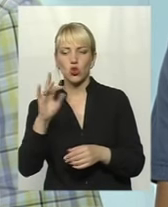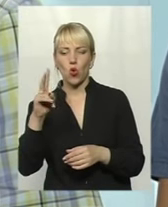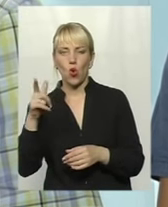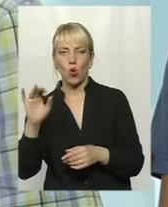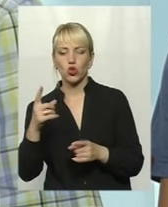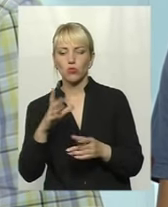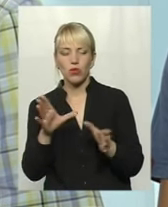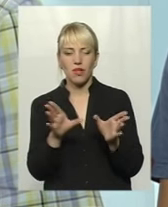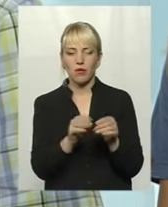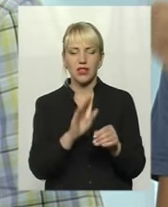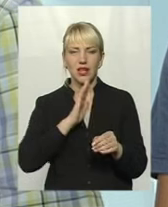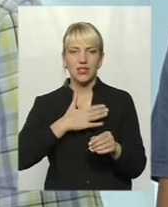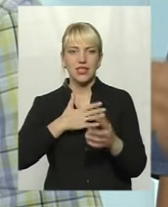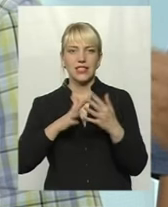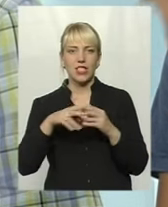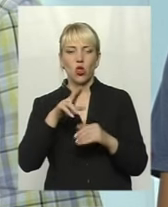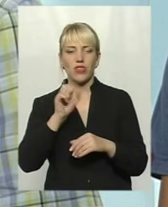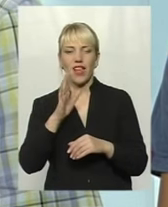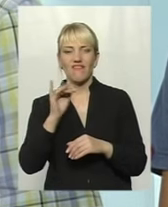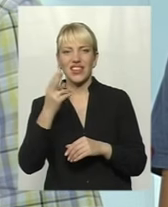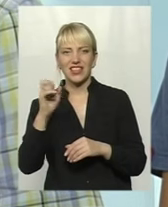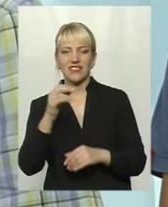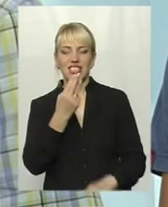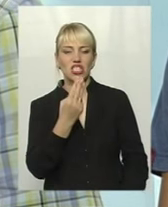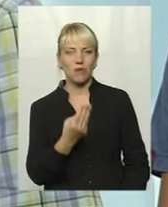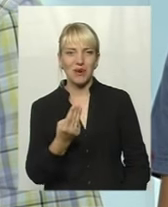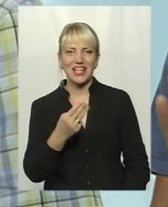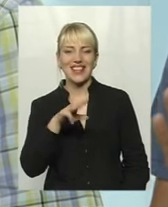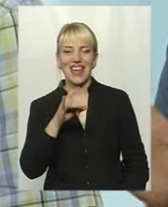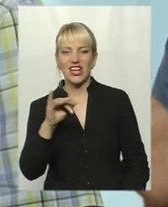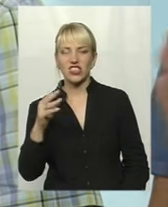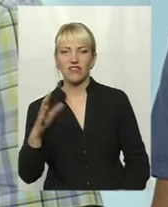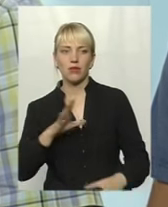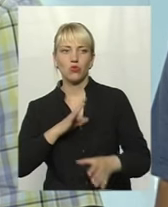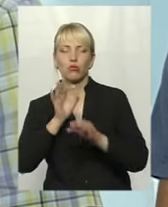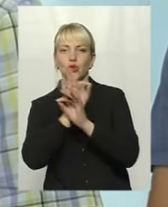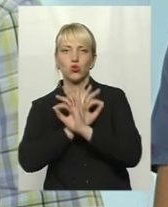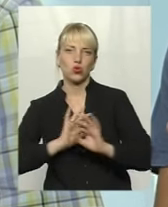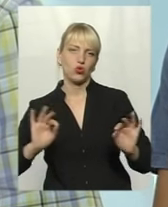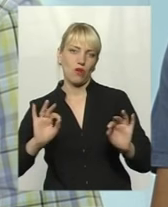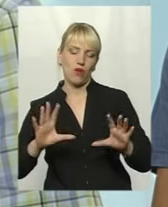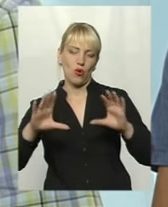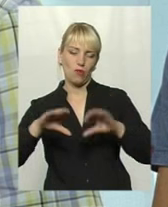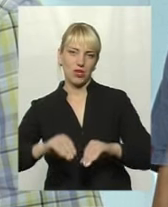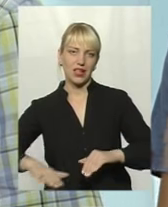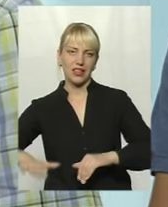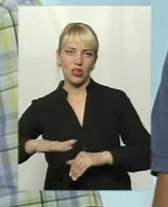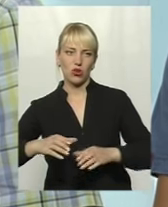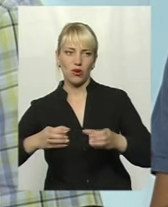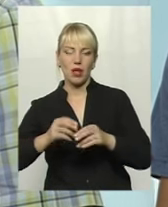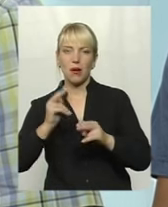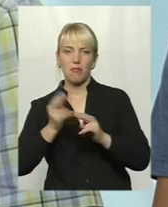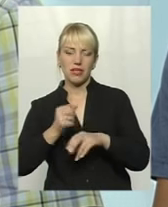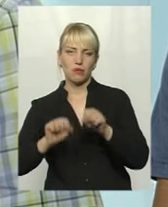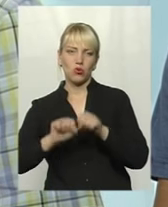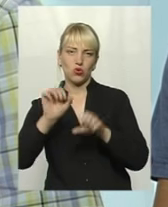приєднали наше село до Давидковець? Давидківці, Шпичинці, Терешівці була чудово об'єднана територіальна громада без